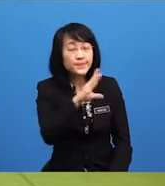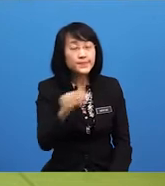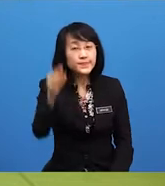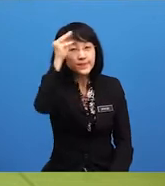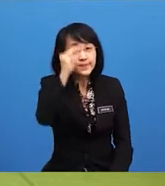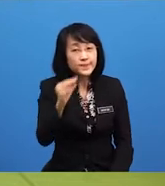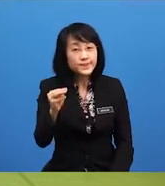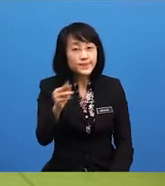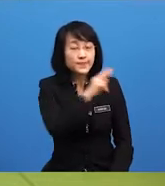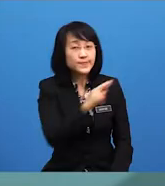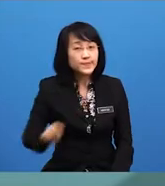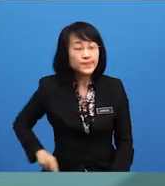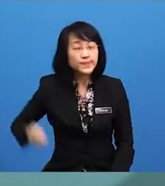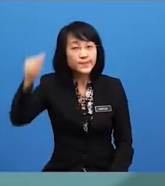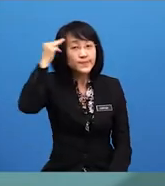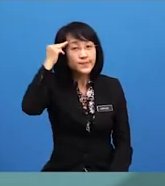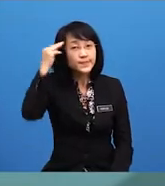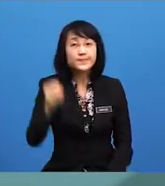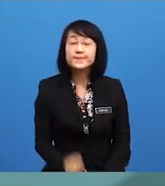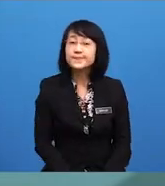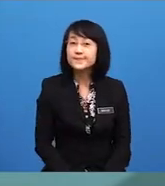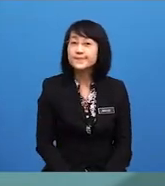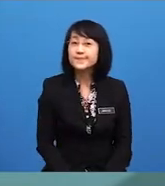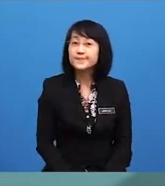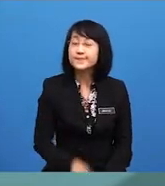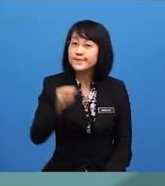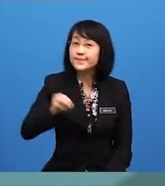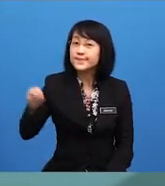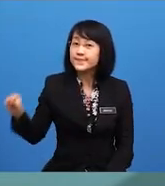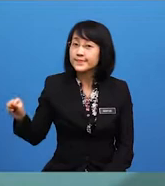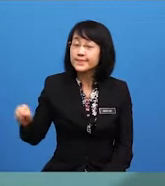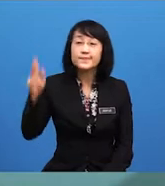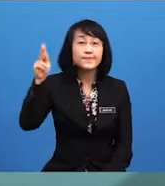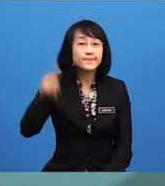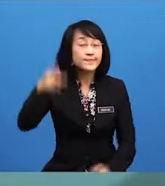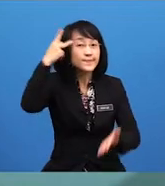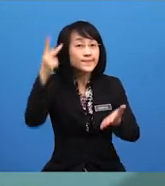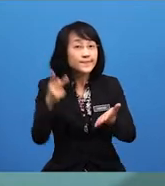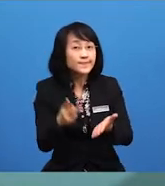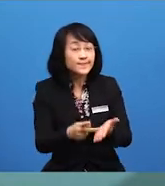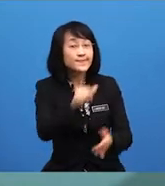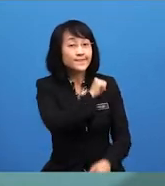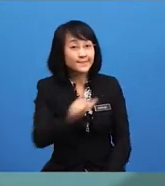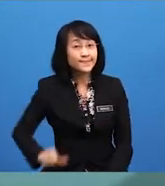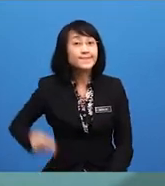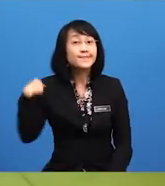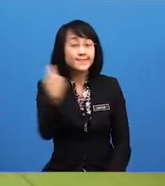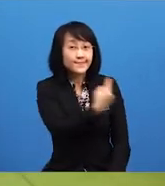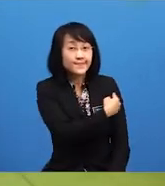kemuliaan Raja-Raja Melayu jadi murid-murid pasti dah kenal yang di-Pertuan Agung kita kan